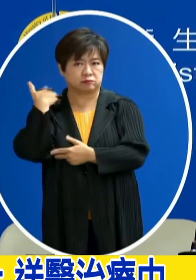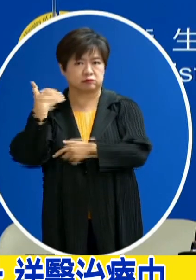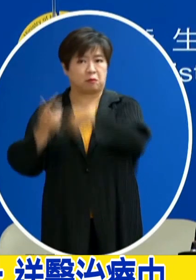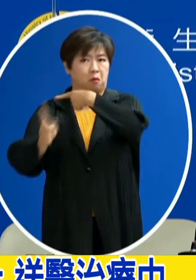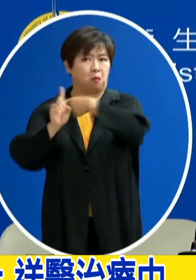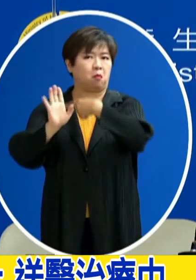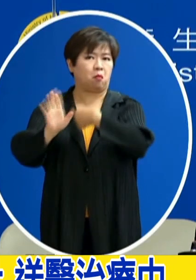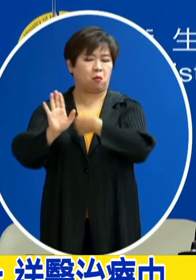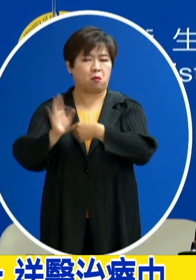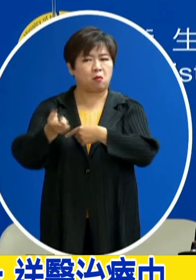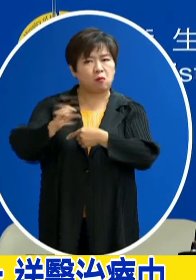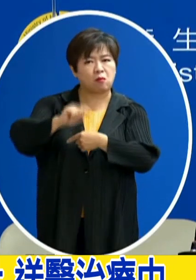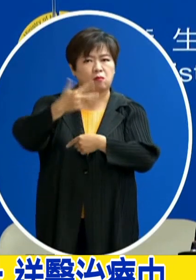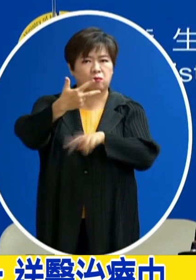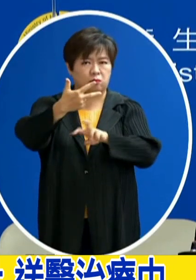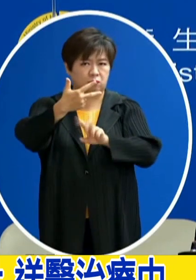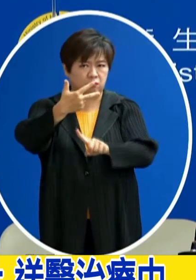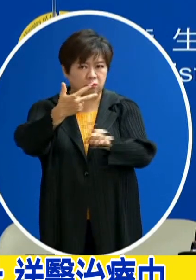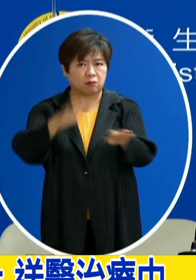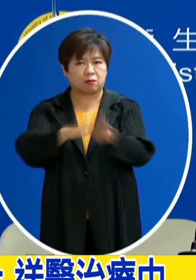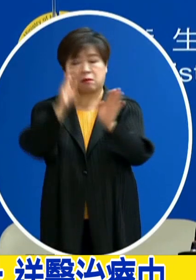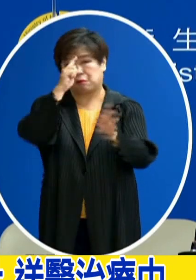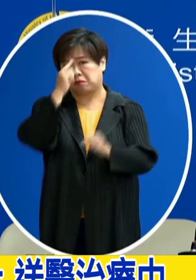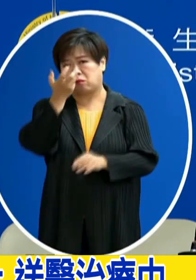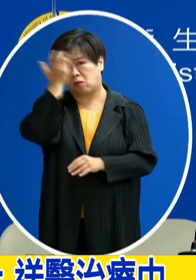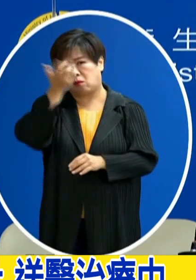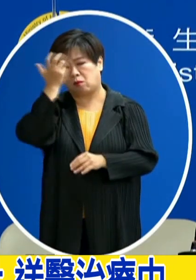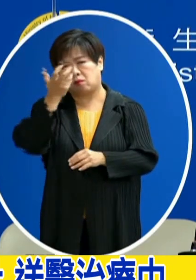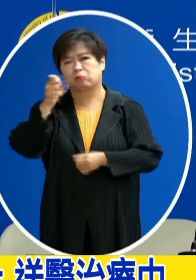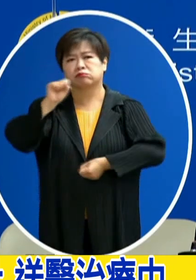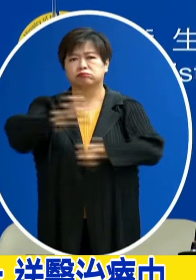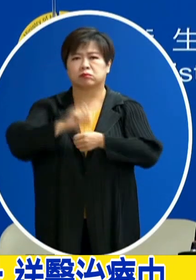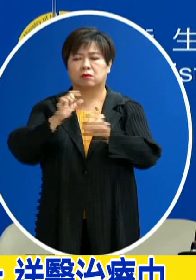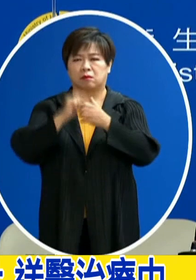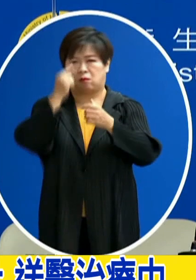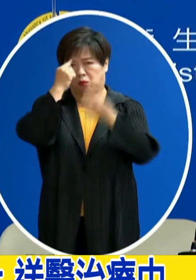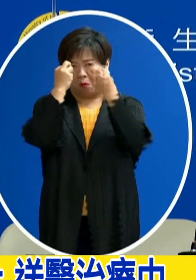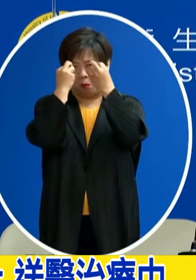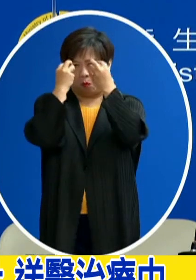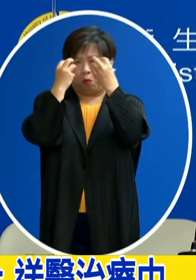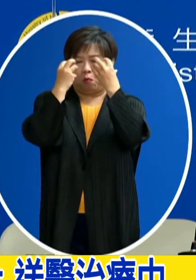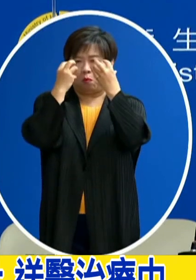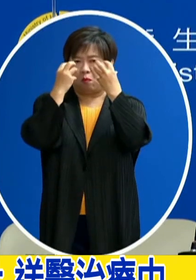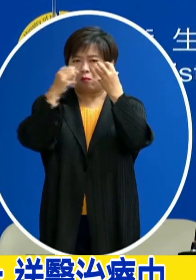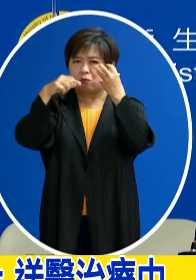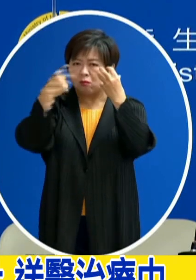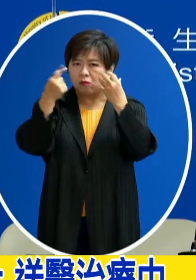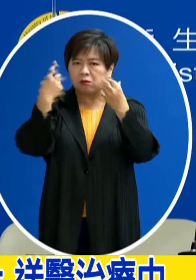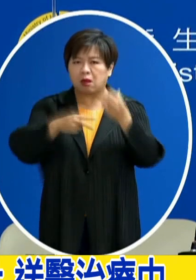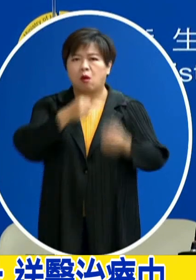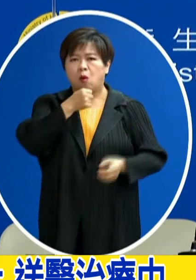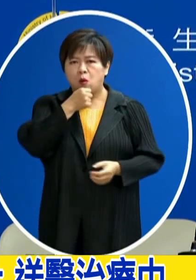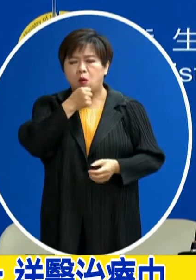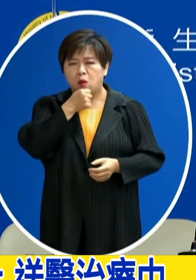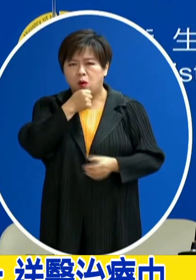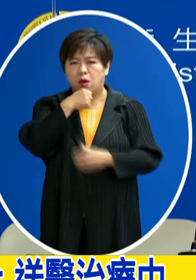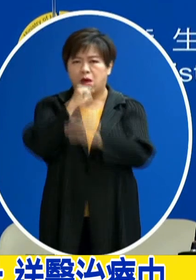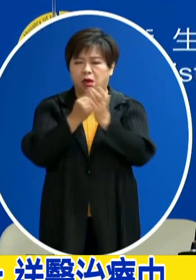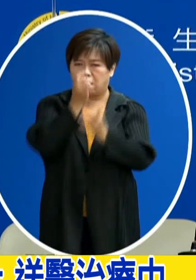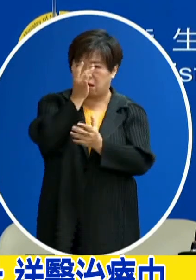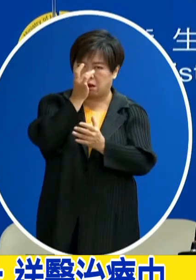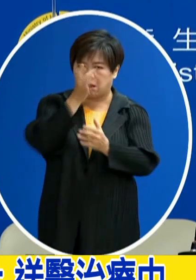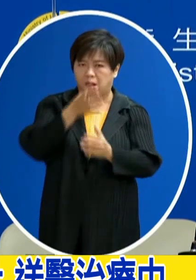新冠 7月21號開始有發燒 合併眼睛腹腫 後來還有再出現咳嗽 便秘